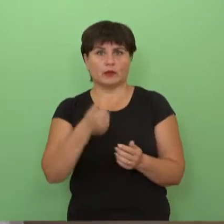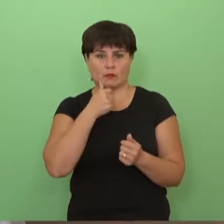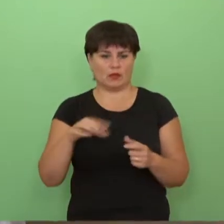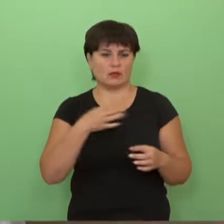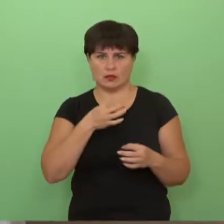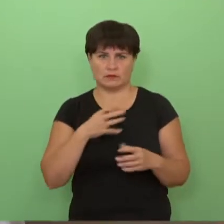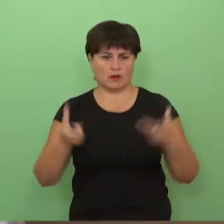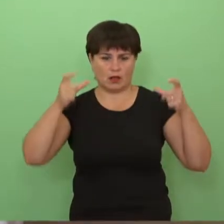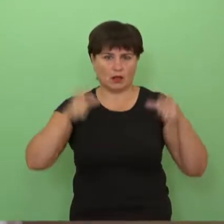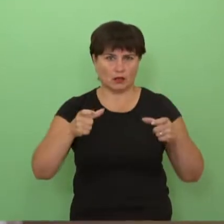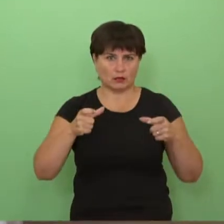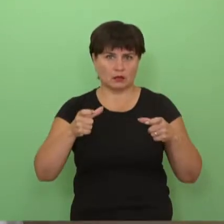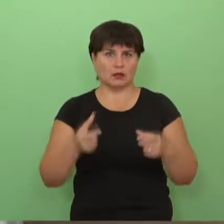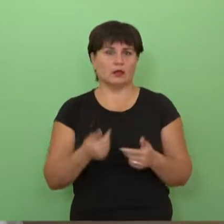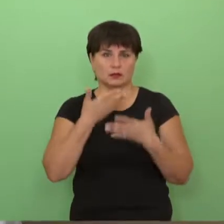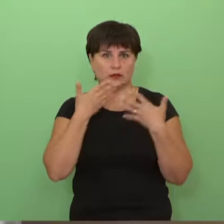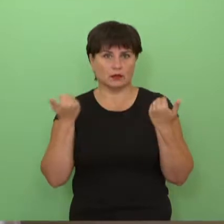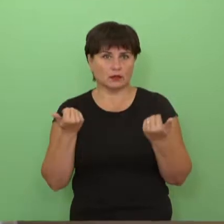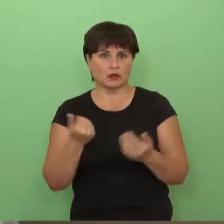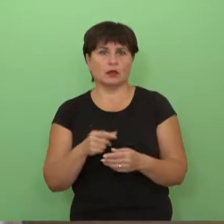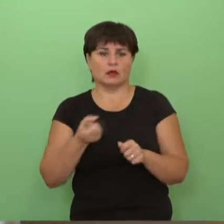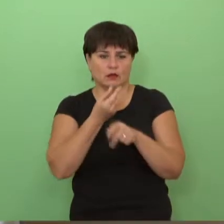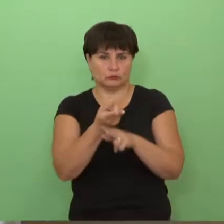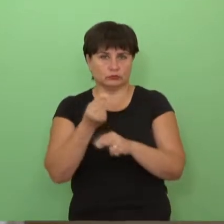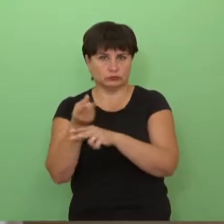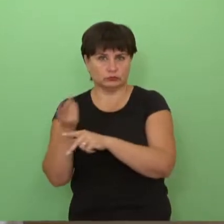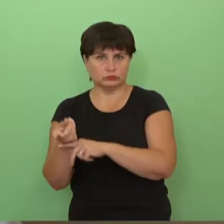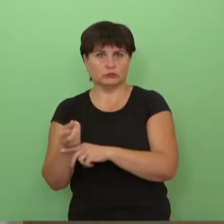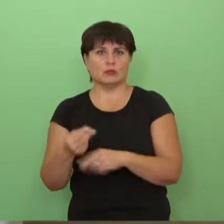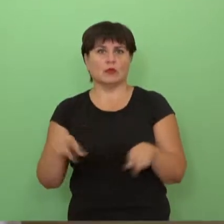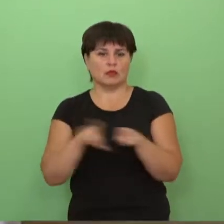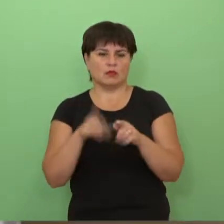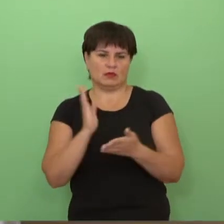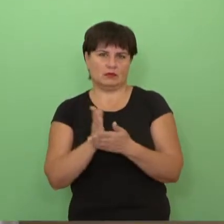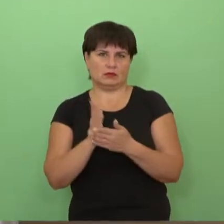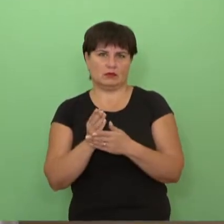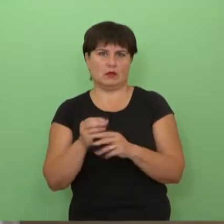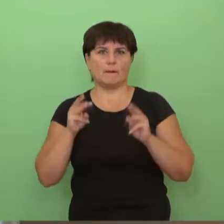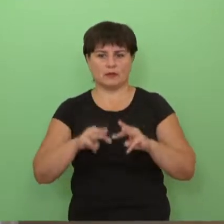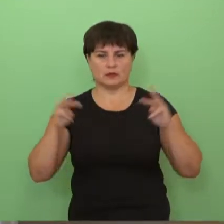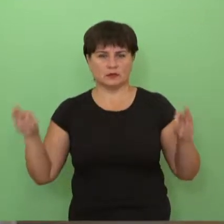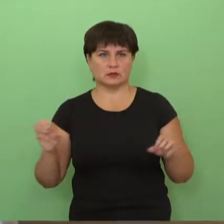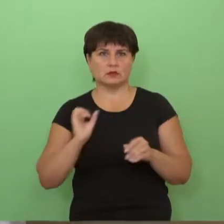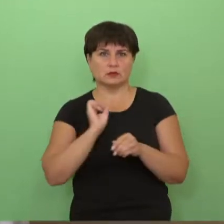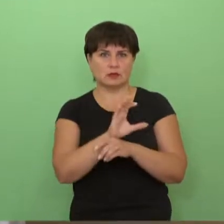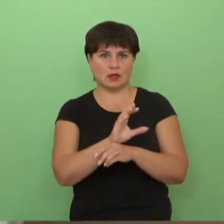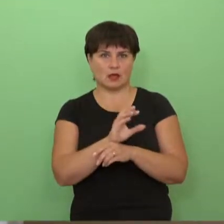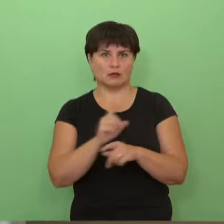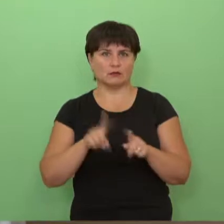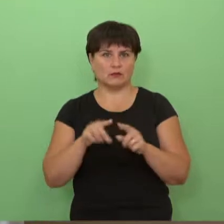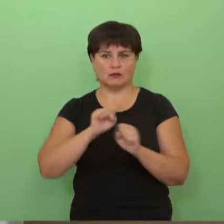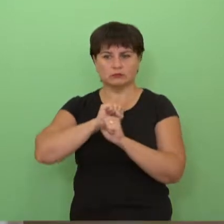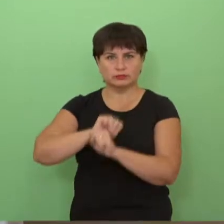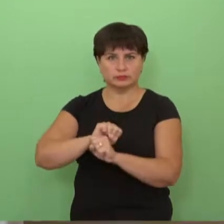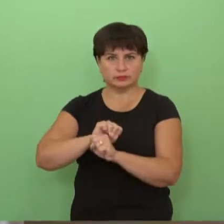ekstremali situacija, nebe karantinas, pacientų guldimas į slaugą vis tiek yra pribuotas ministroje sakymais, guldomi